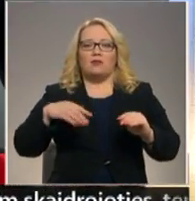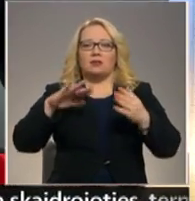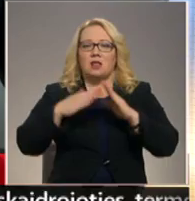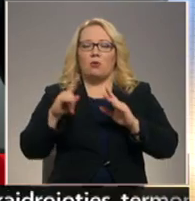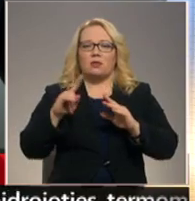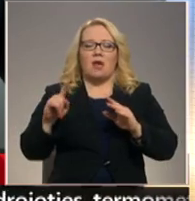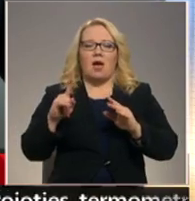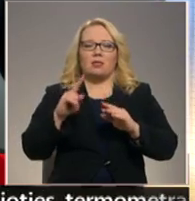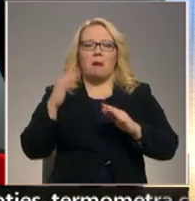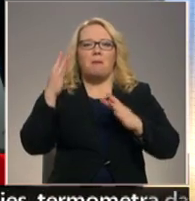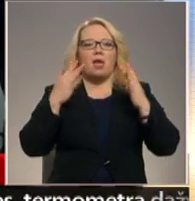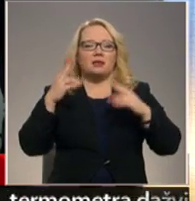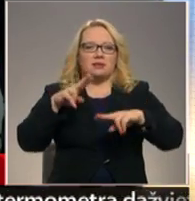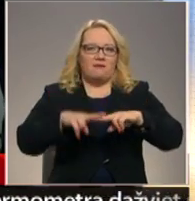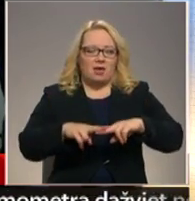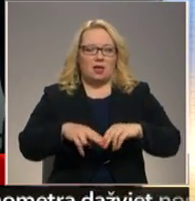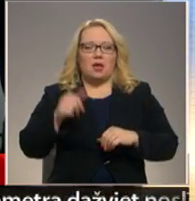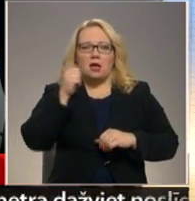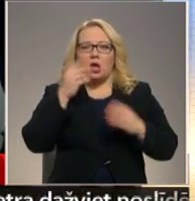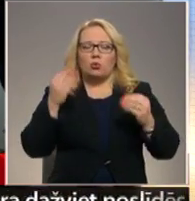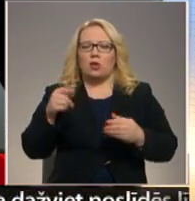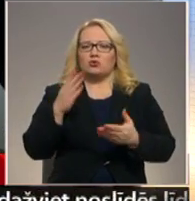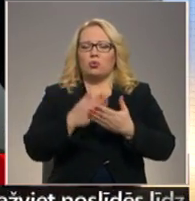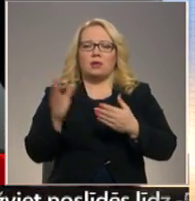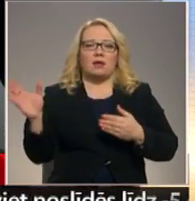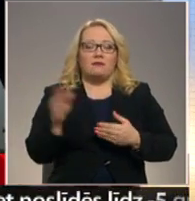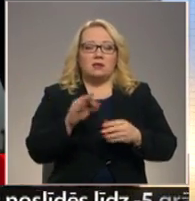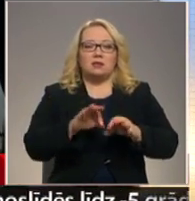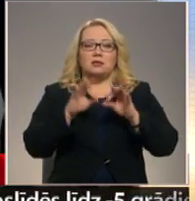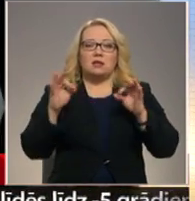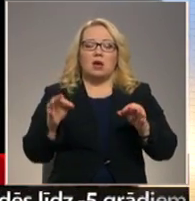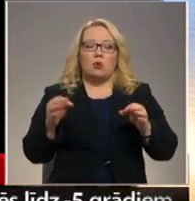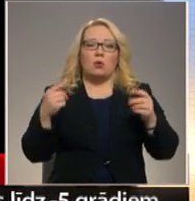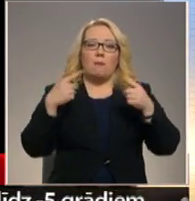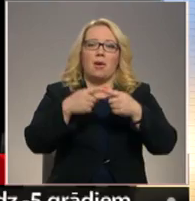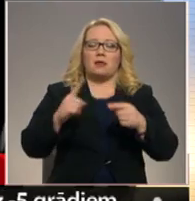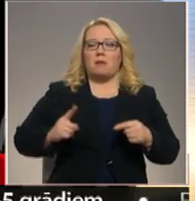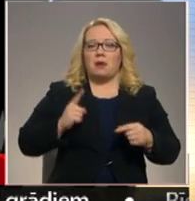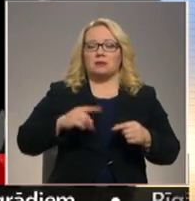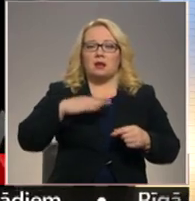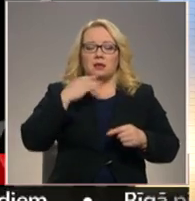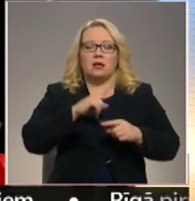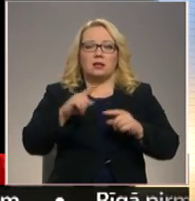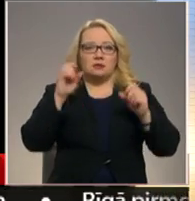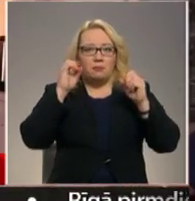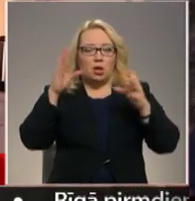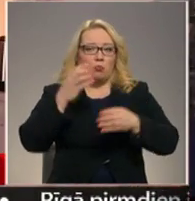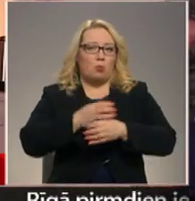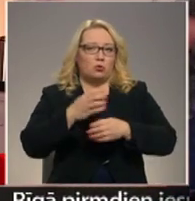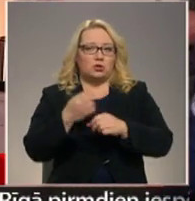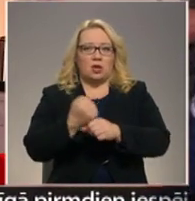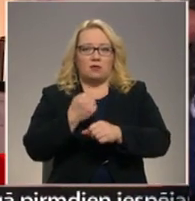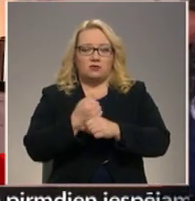vieta. Gandrīzīgi dienu šeit notiek viss. Sākot no mērķu meistraklasēm līdz brīnumu burciņu gatavošanai.